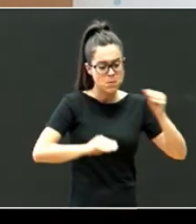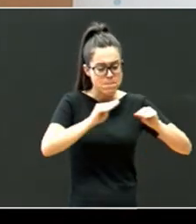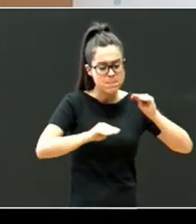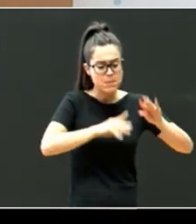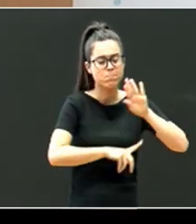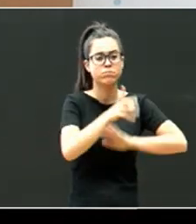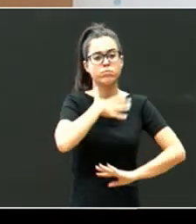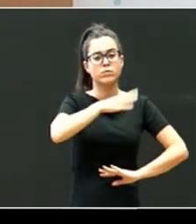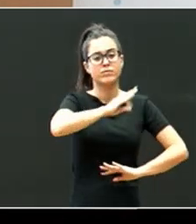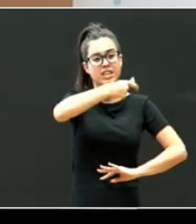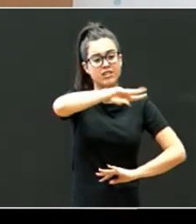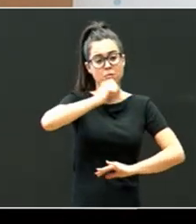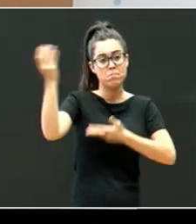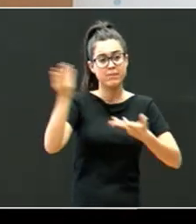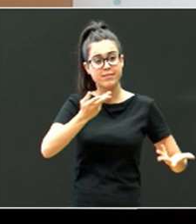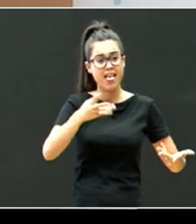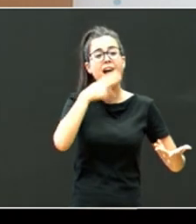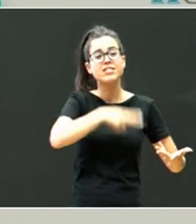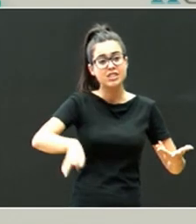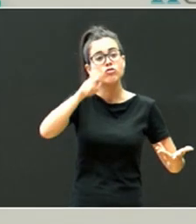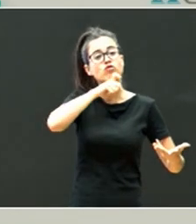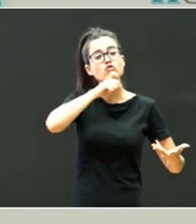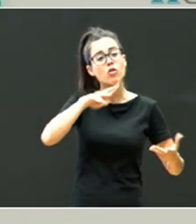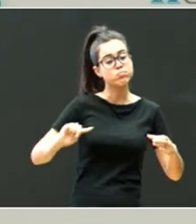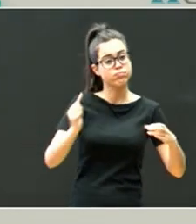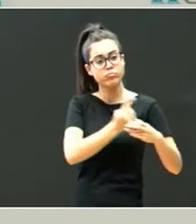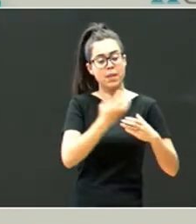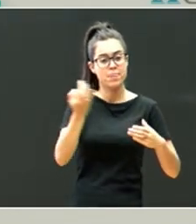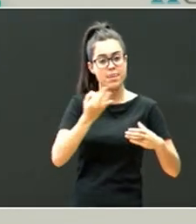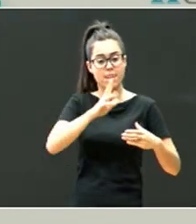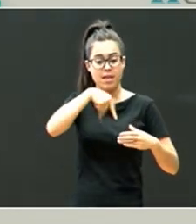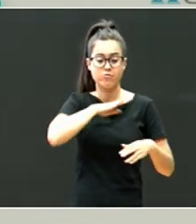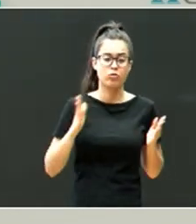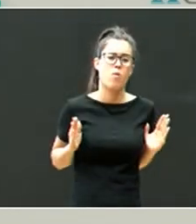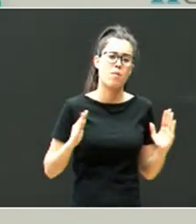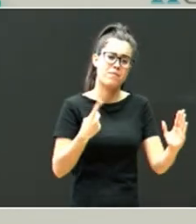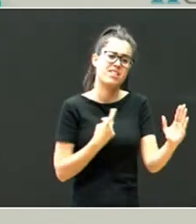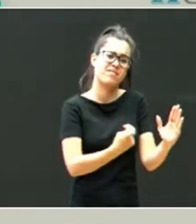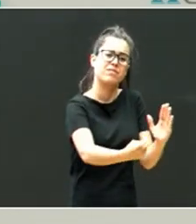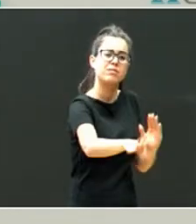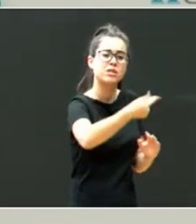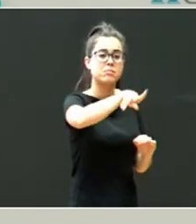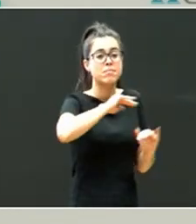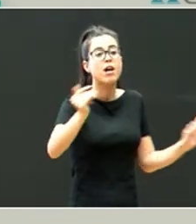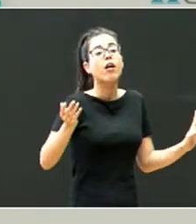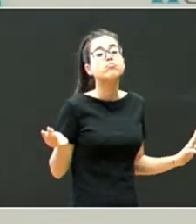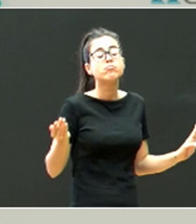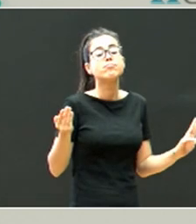arrera ere, hortik, jume hartu, bide bat, badakitzu, asko egiteko dugu, baina bide zuzenena,